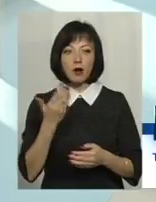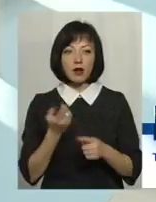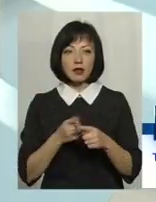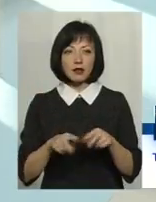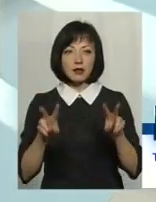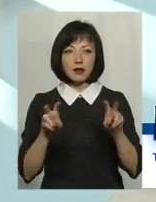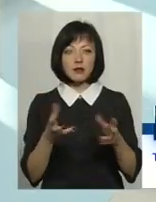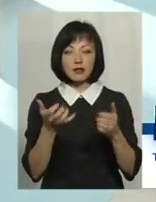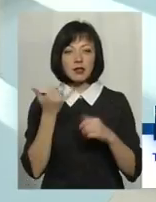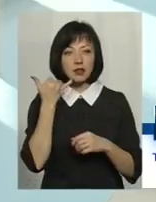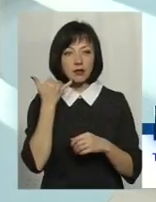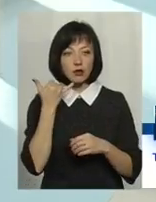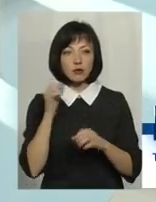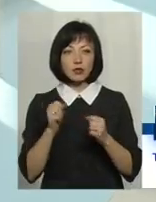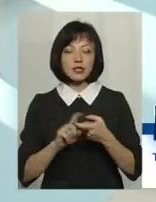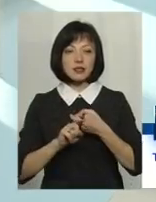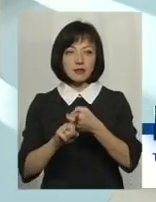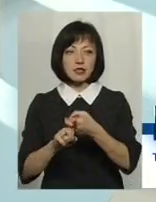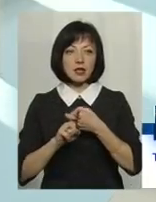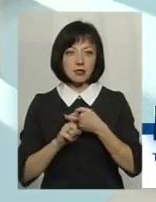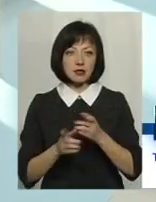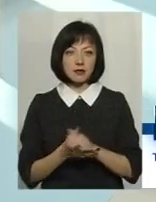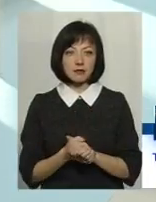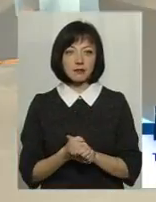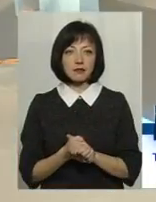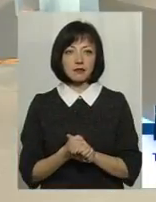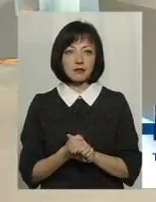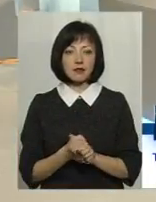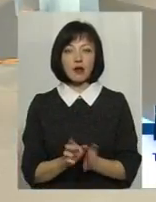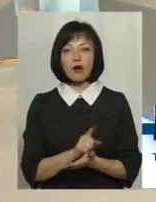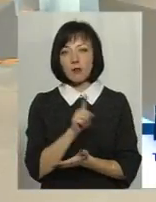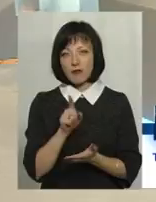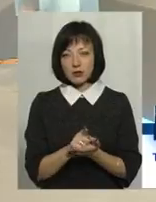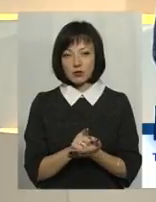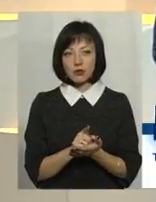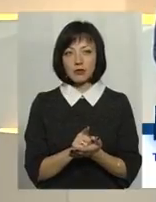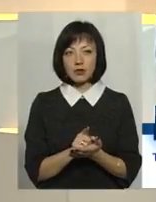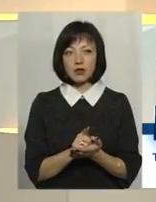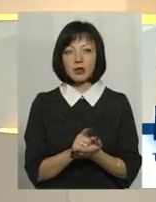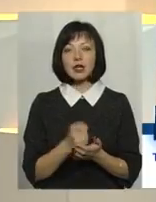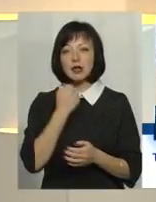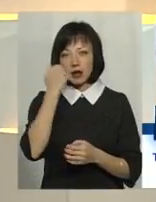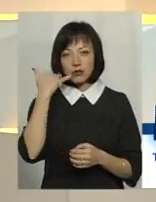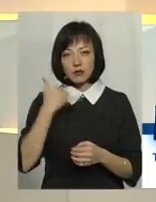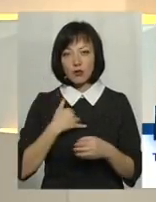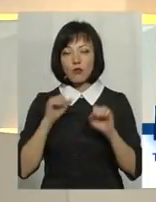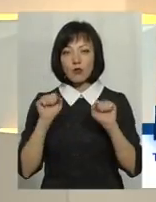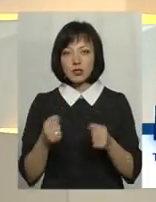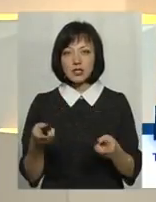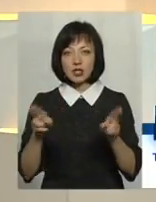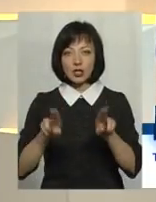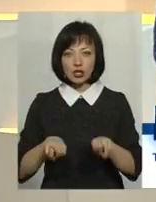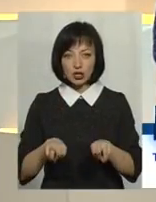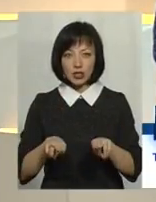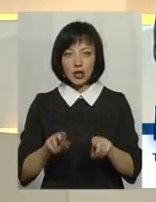взяли у нього контактний телефон, щоб з ним можна було зв'язатися. Близько. Дякую за дзвінок. Власне, можна буде залишити,